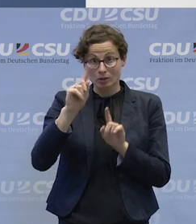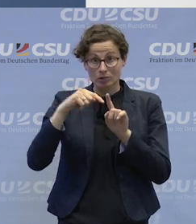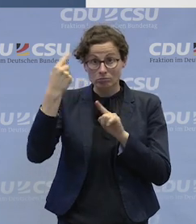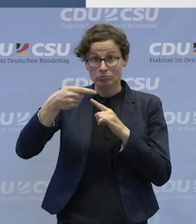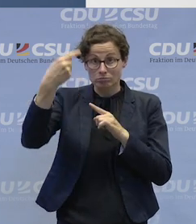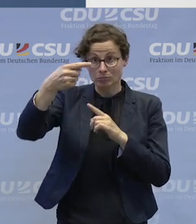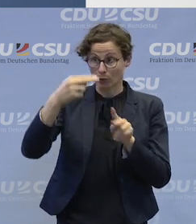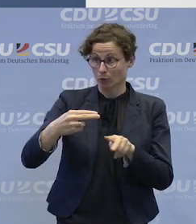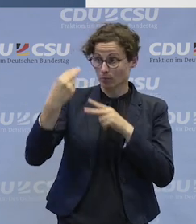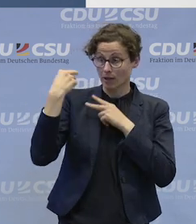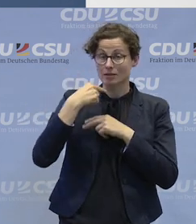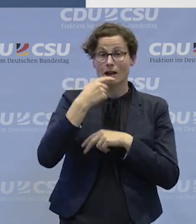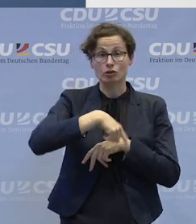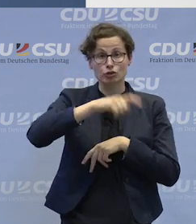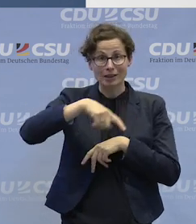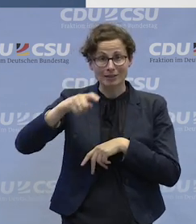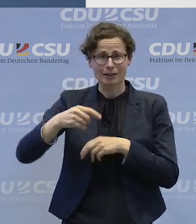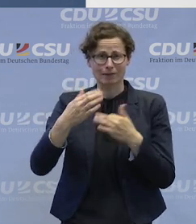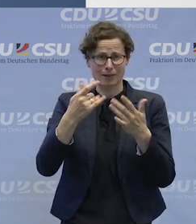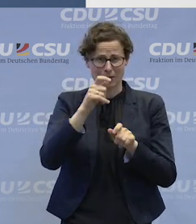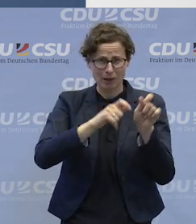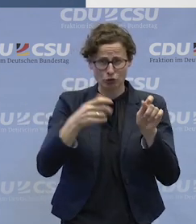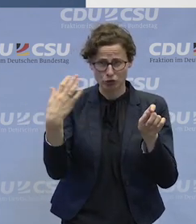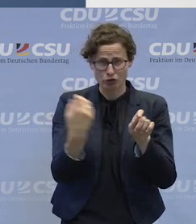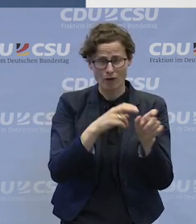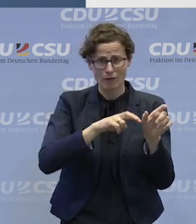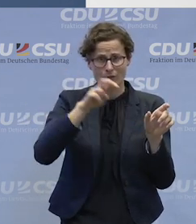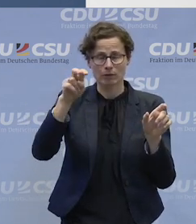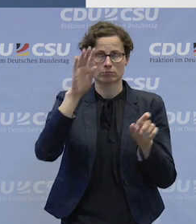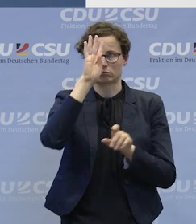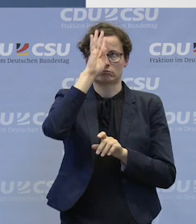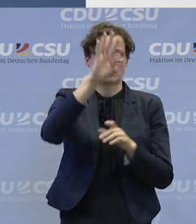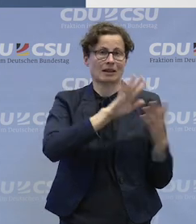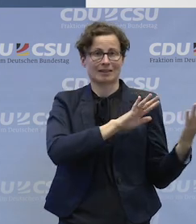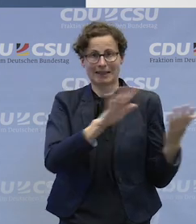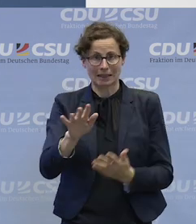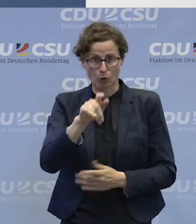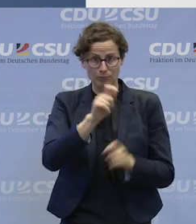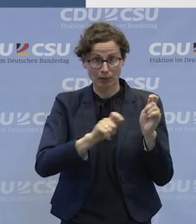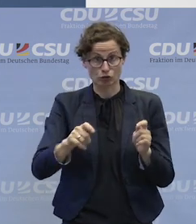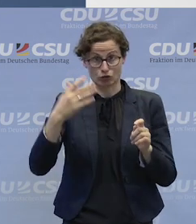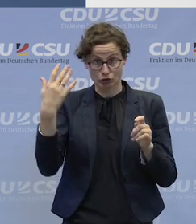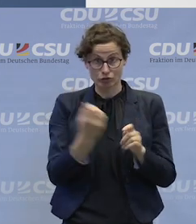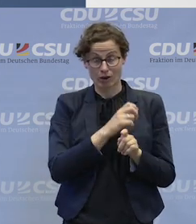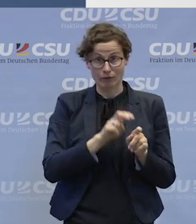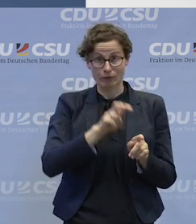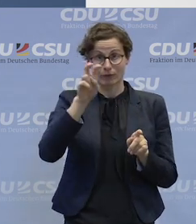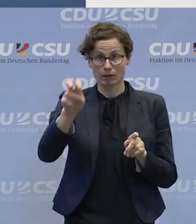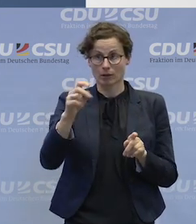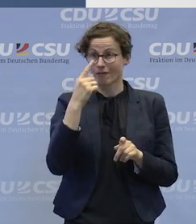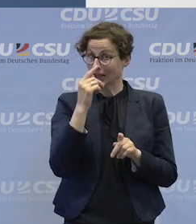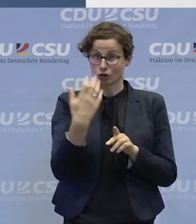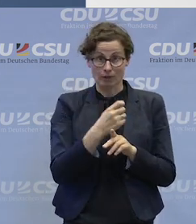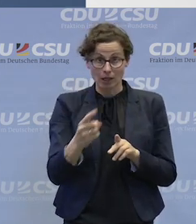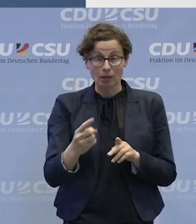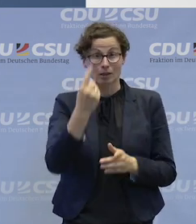sagen, ja, wir wollen 10.000 Menschen, die durch das Budget für Arbeit, ich mache ein Beispiel, auf den allgemeinen Arbeitsmarkt